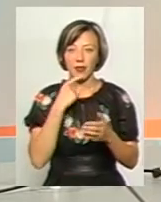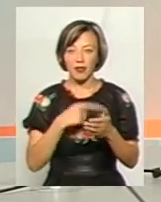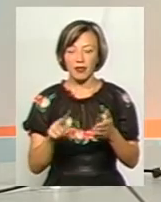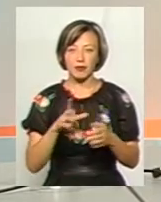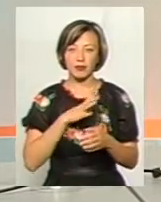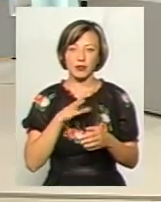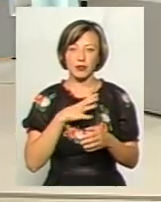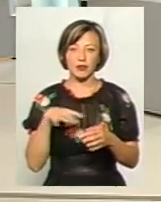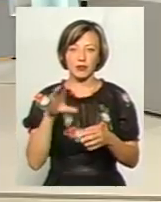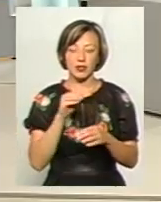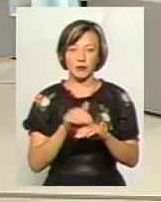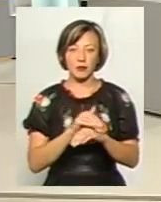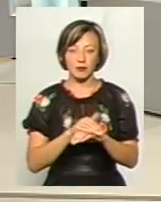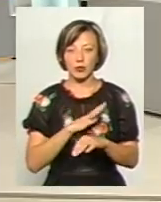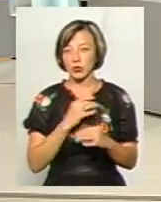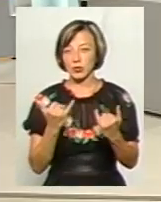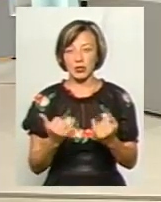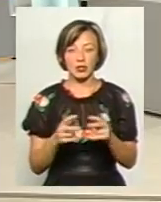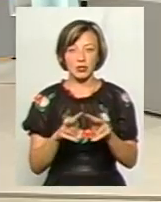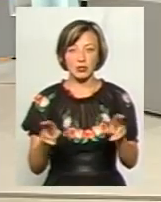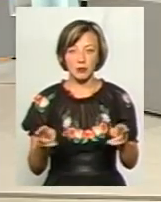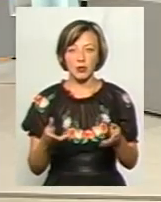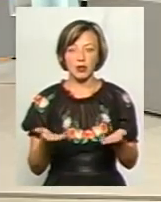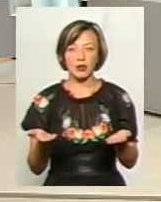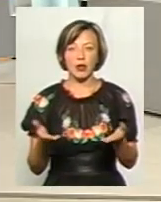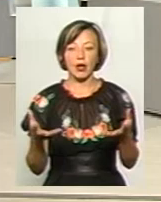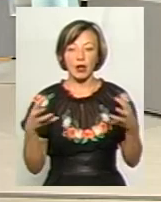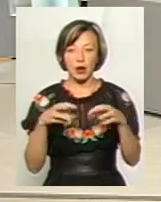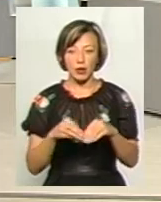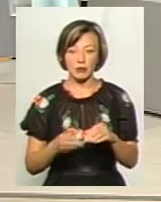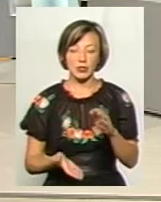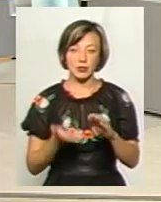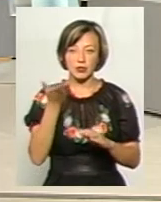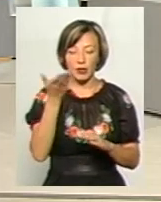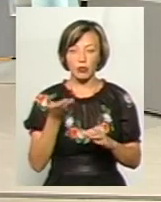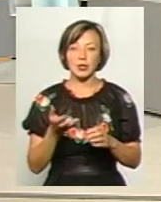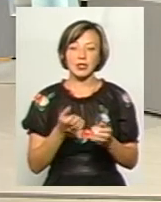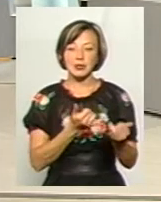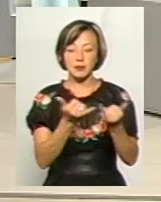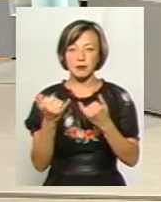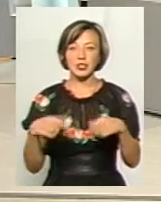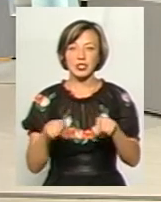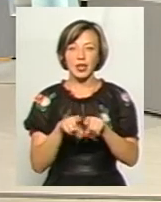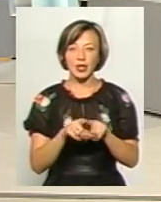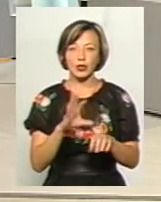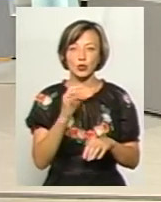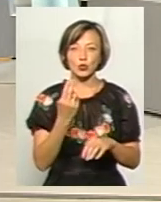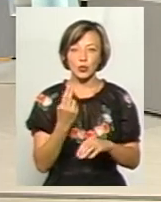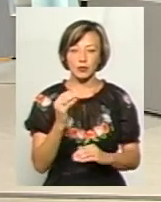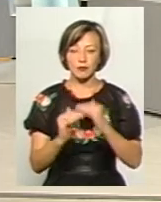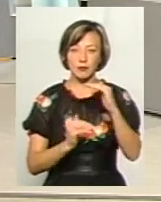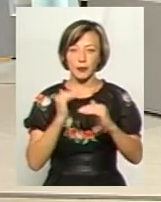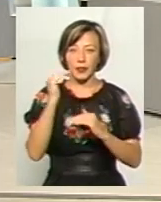все решто. Так само і зараз. Ми повинні, ми разом, знизу і зверху, забезпечити такі соціальні ліфти, щоб